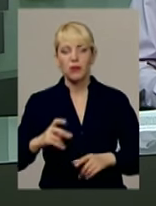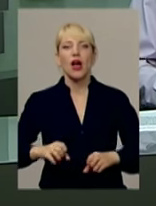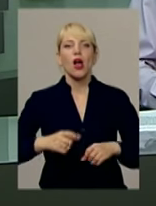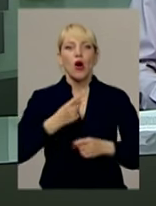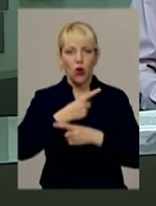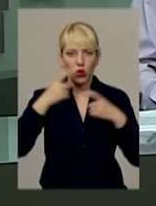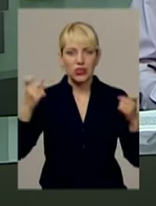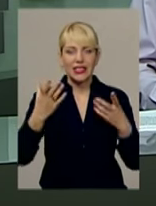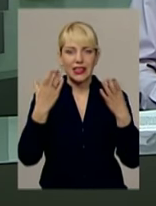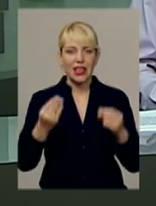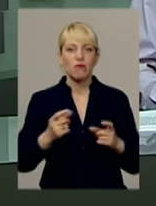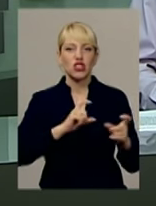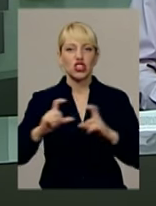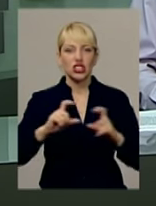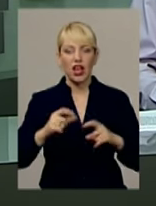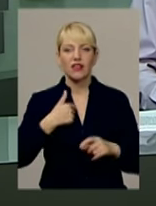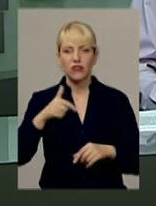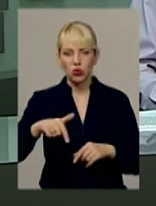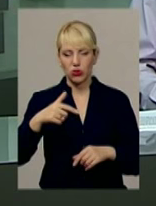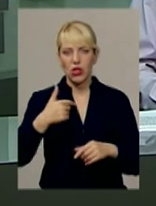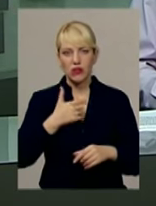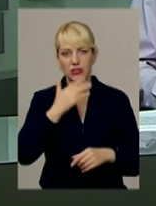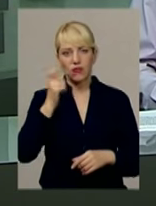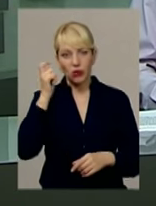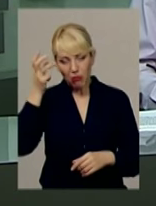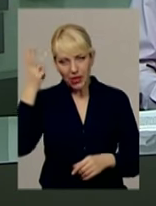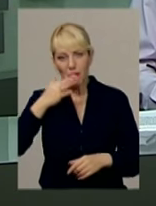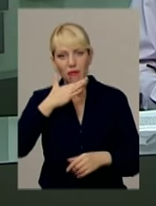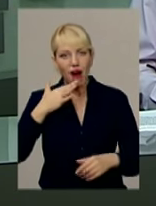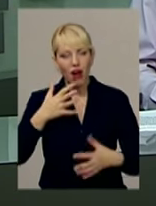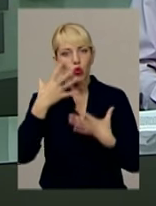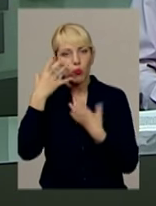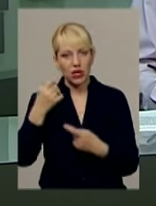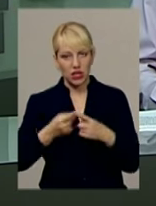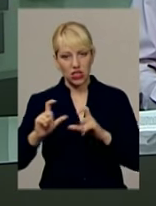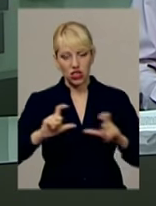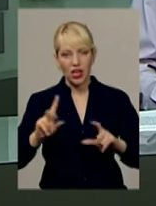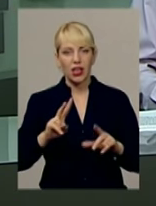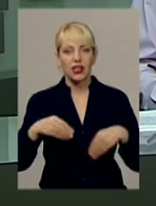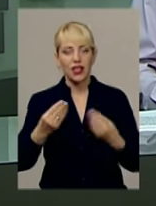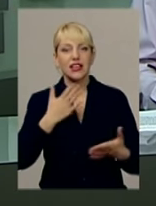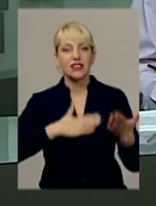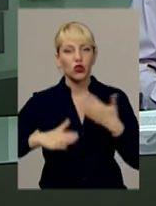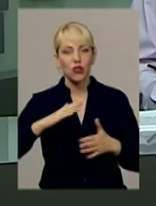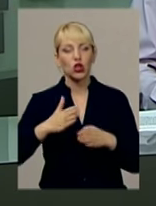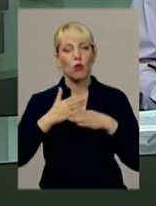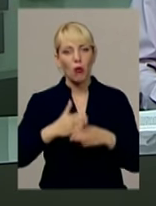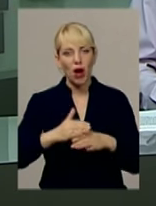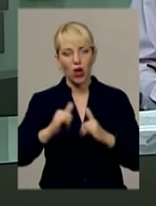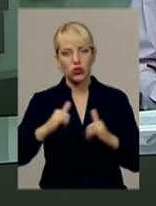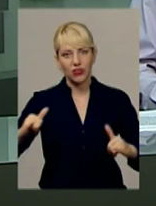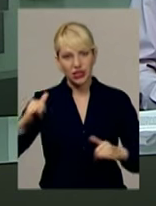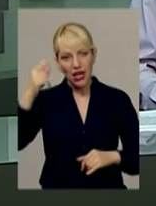В нашому краї багато прихильників цієї давньої гри, яка не лише приносить задоволення, але й допомагає розвивати логічне мислення,